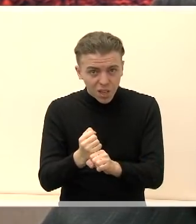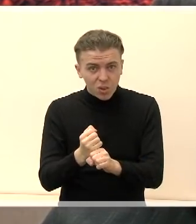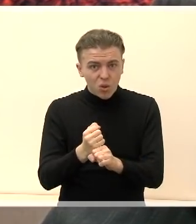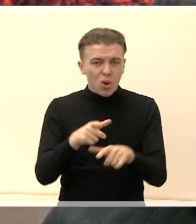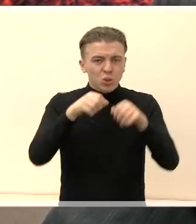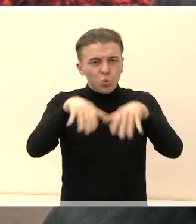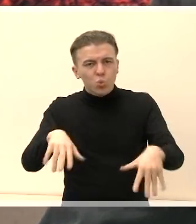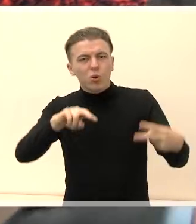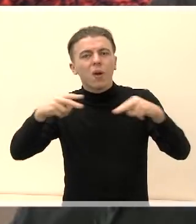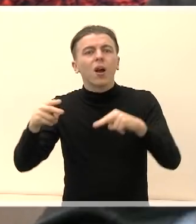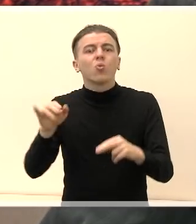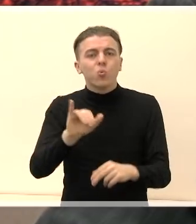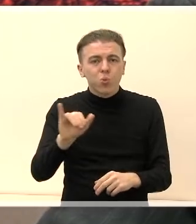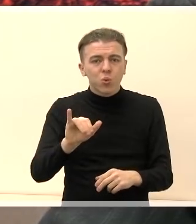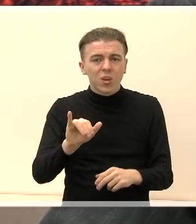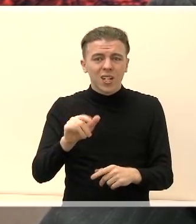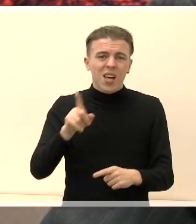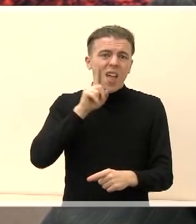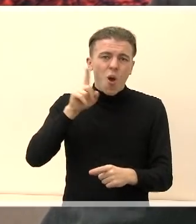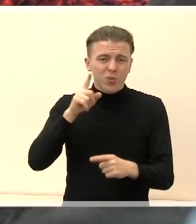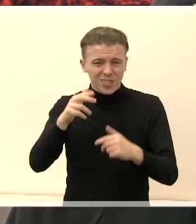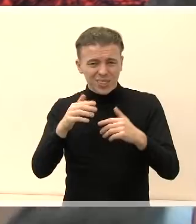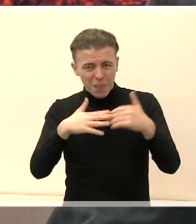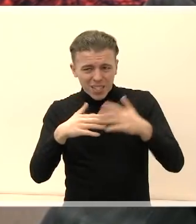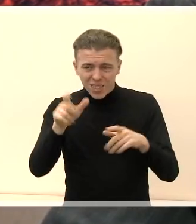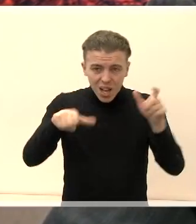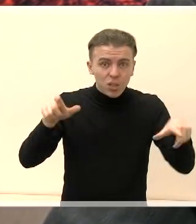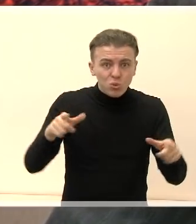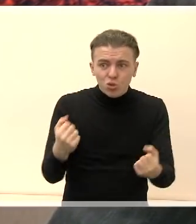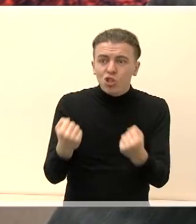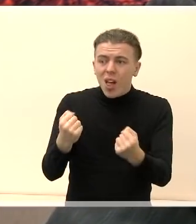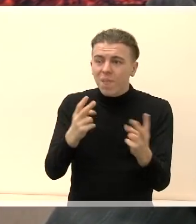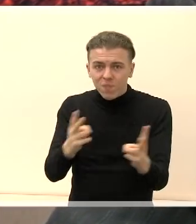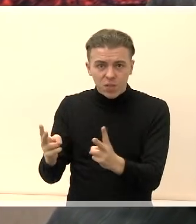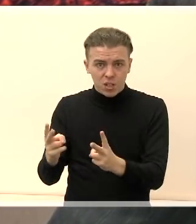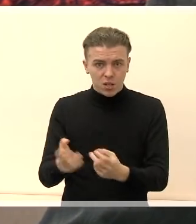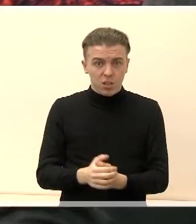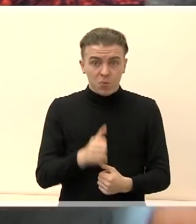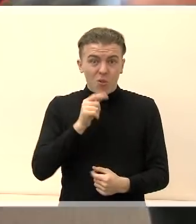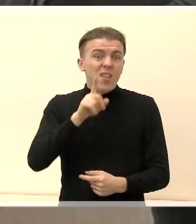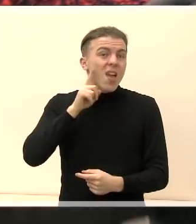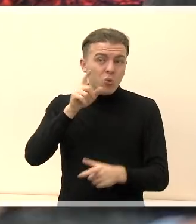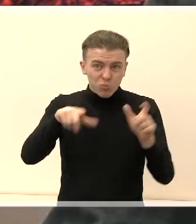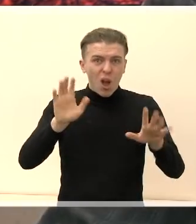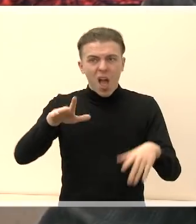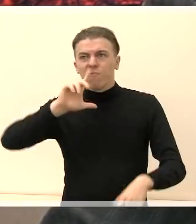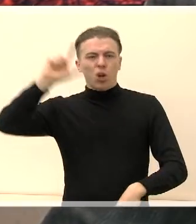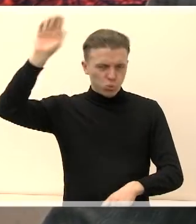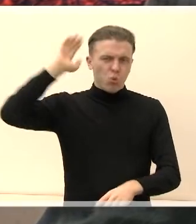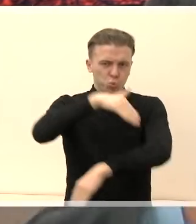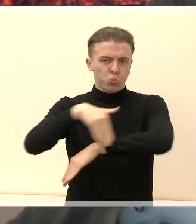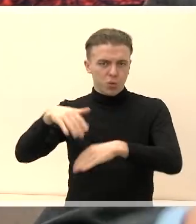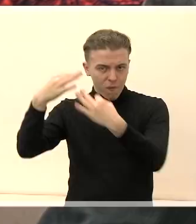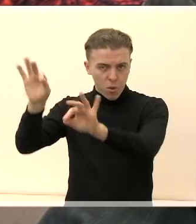struktūriniai pakeitimai? Kur jaunų specialistų išlaikimas? Jeigu jūs pasakot, kad susidėkit jaunis specialistai, važiuokit į jų sienį,